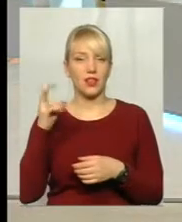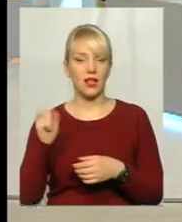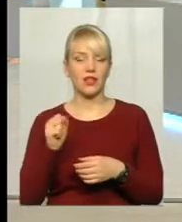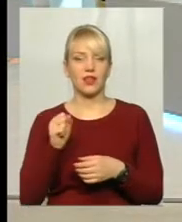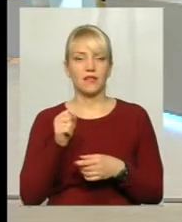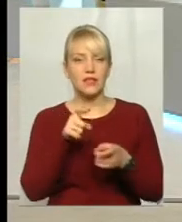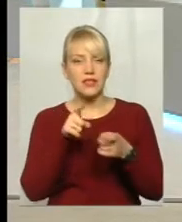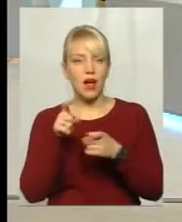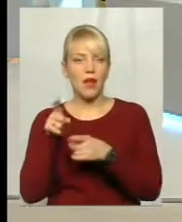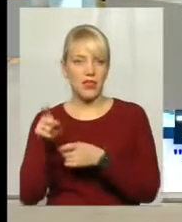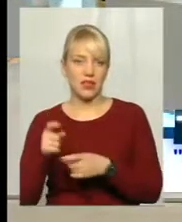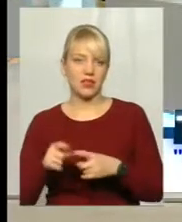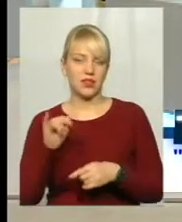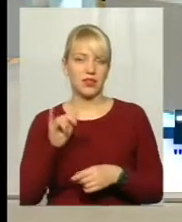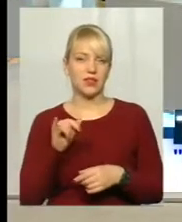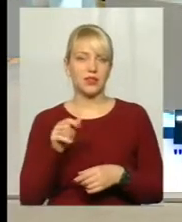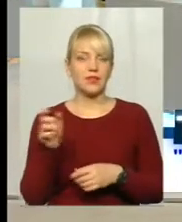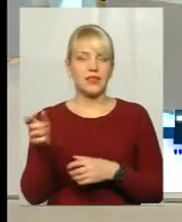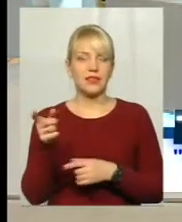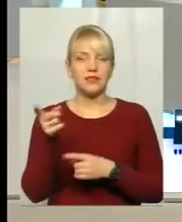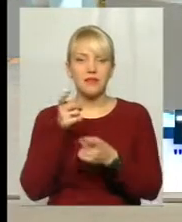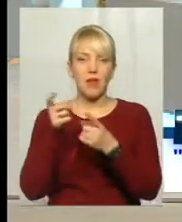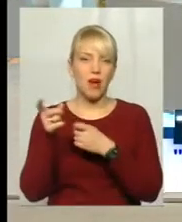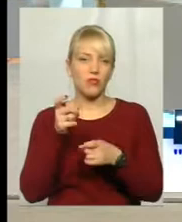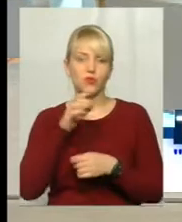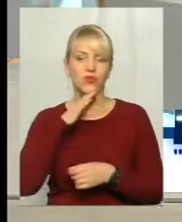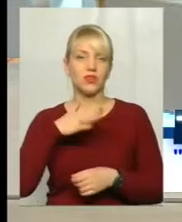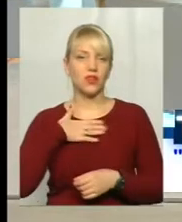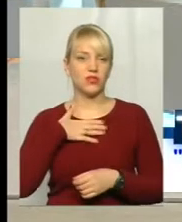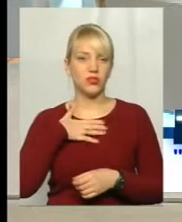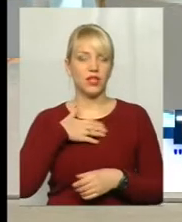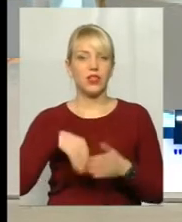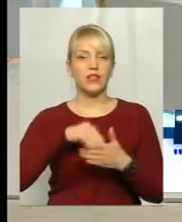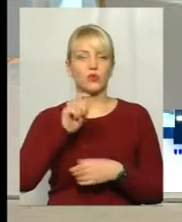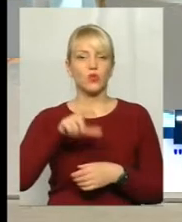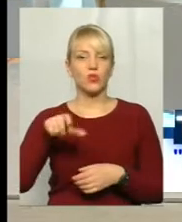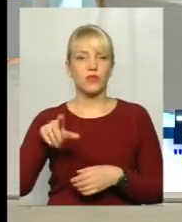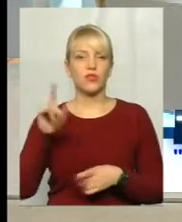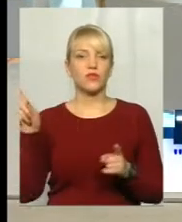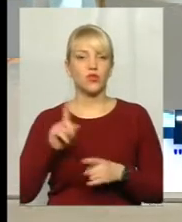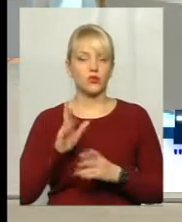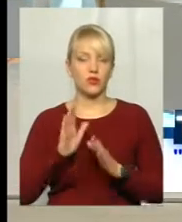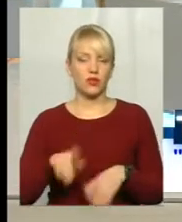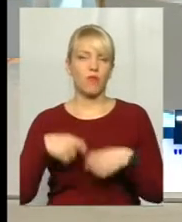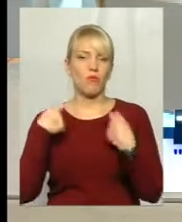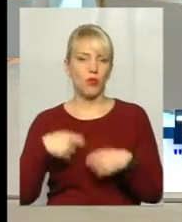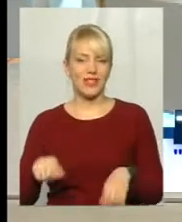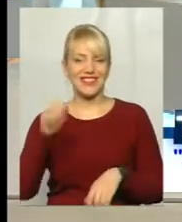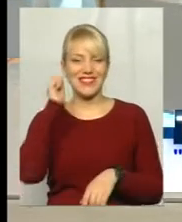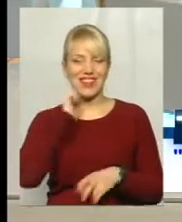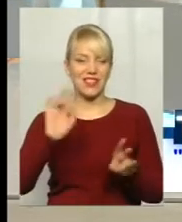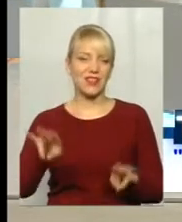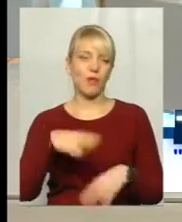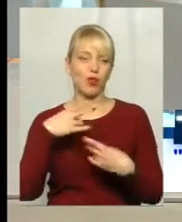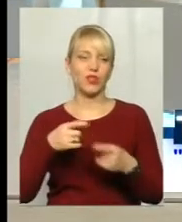заманих таких, заманюють наших, як кажуть, споживачів для того, щоб тільки продати старий, непотрібний їм